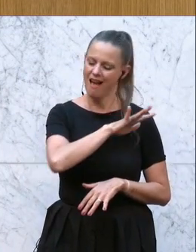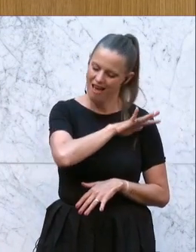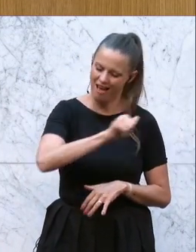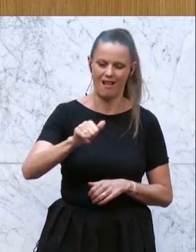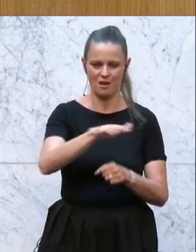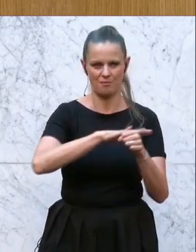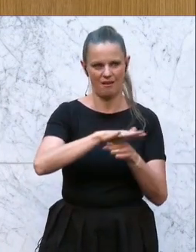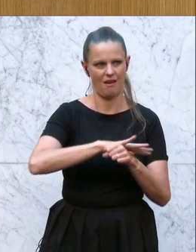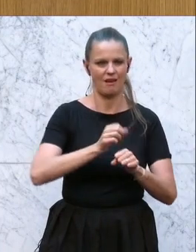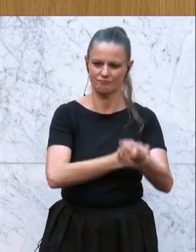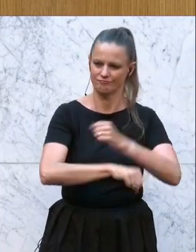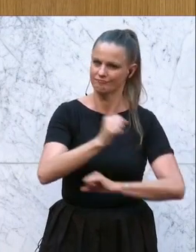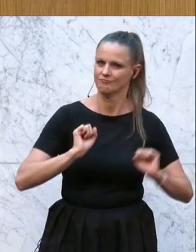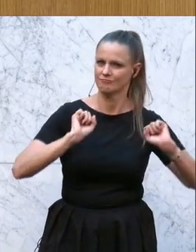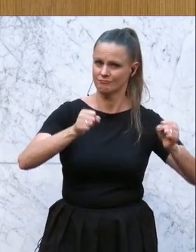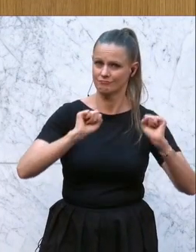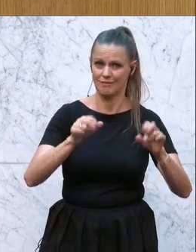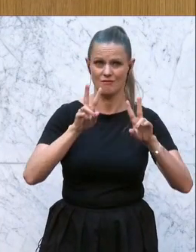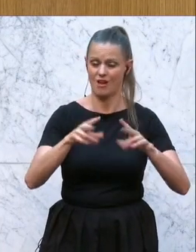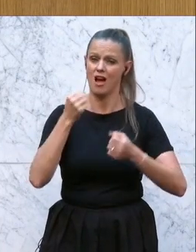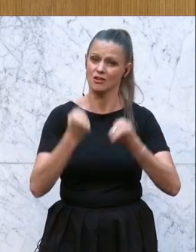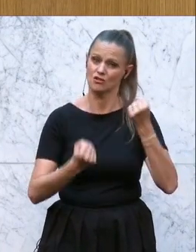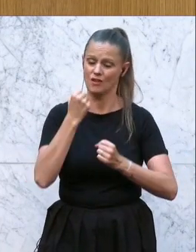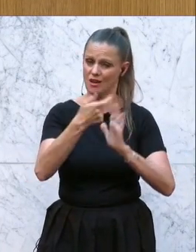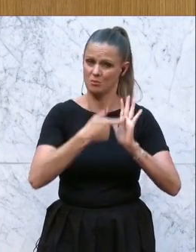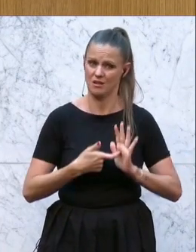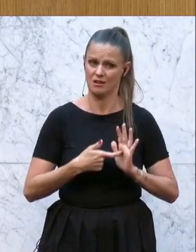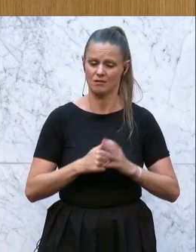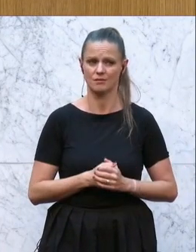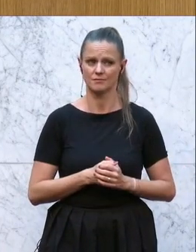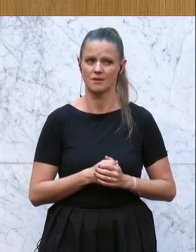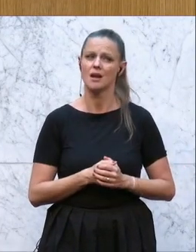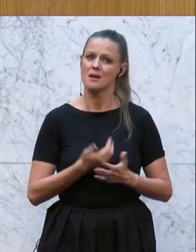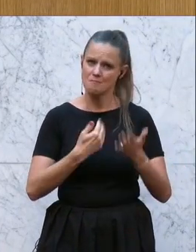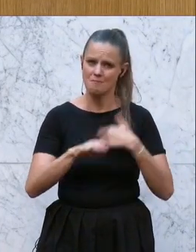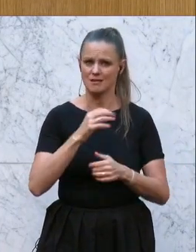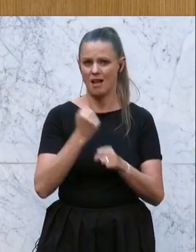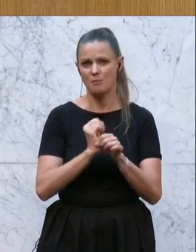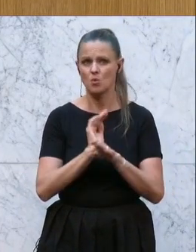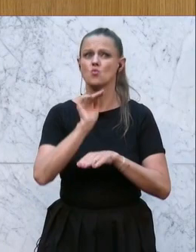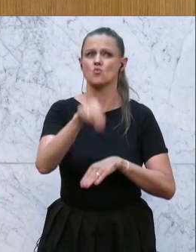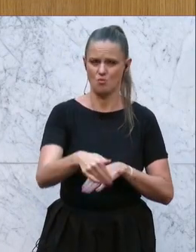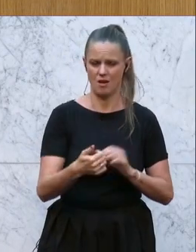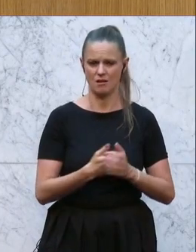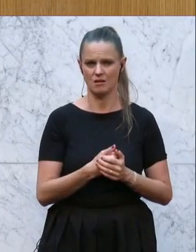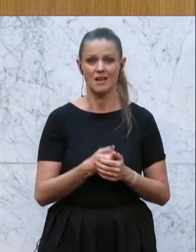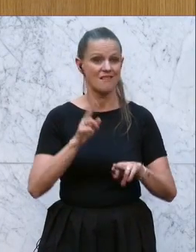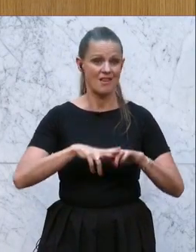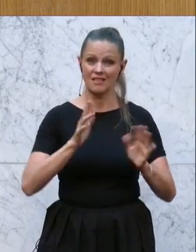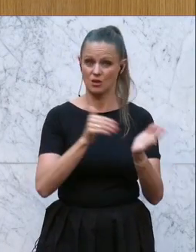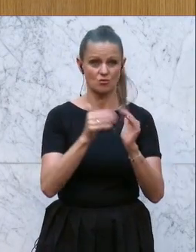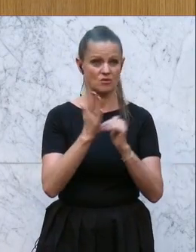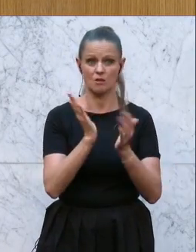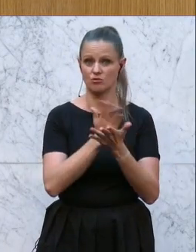für ihren Einsatz unter wirklich schwierigen Bedingungen, meist über das geforderte Maß hinaus. Sonst wäre dieses System schon gekippt, Herr